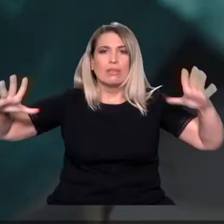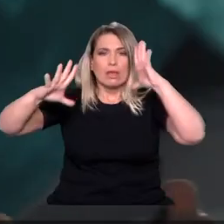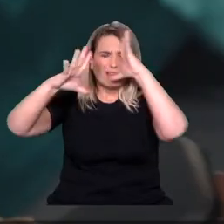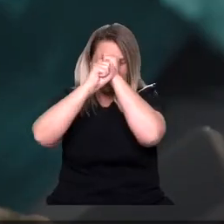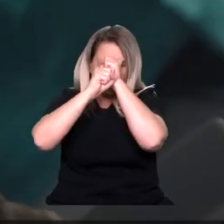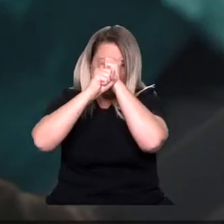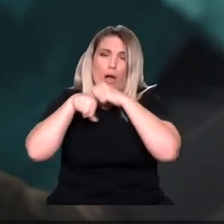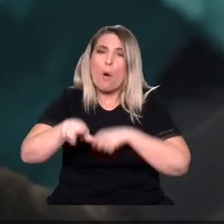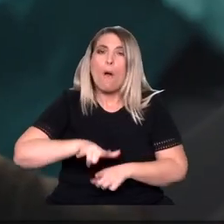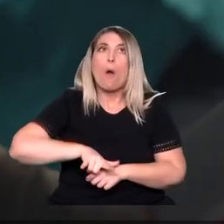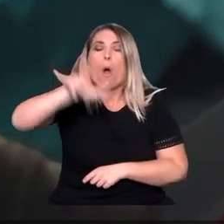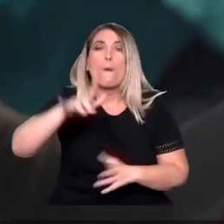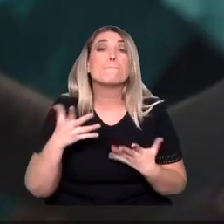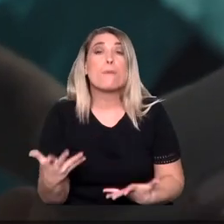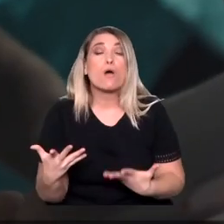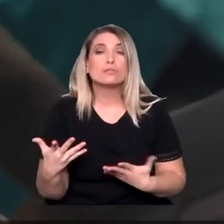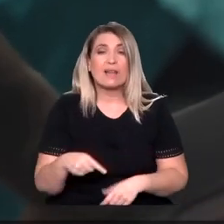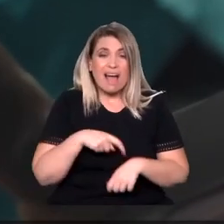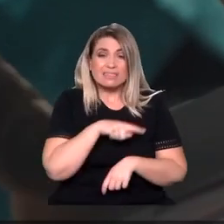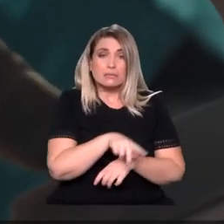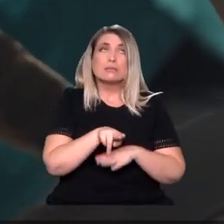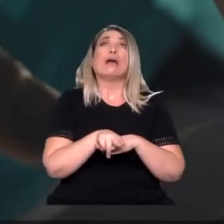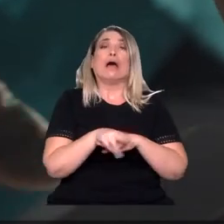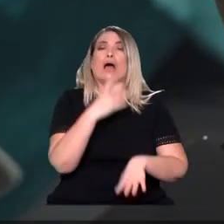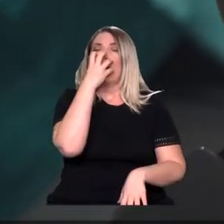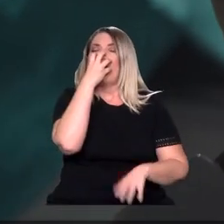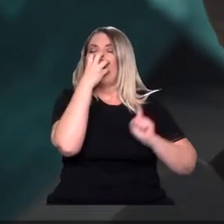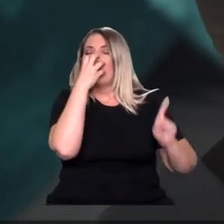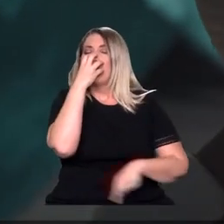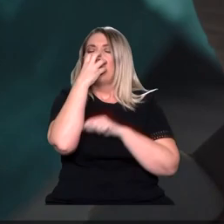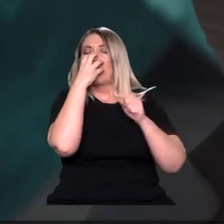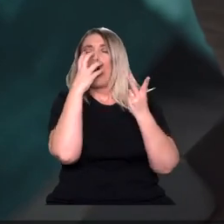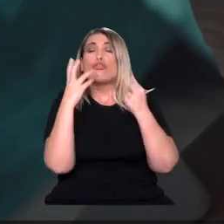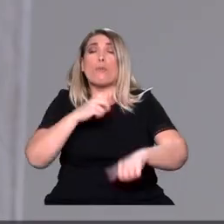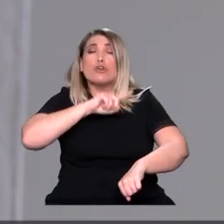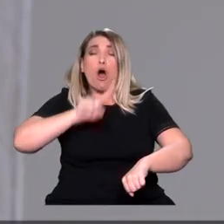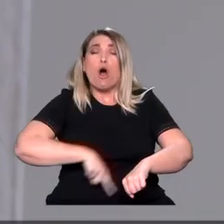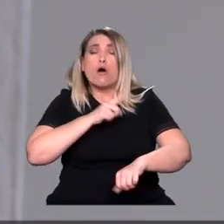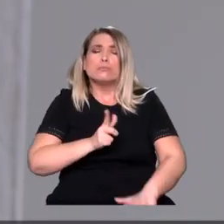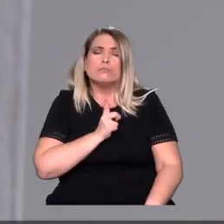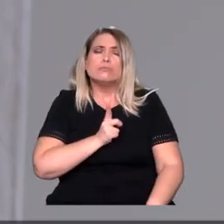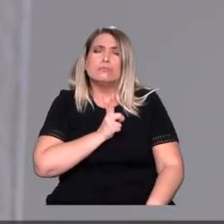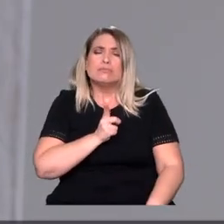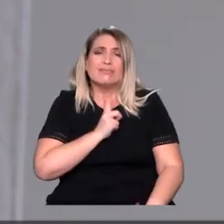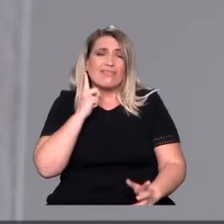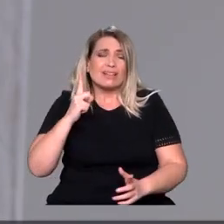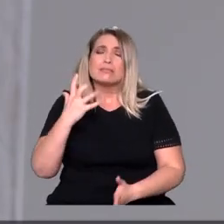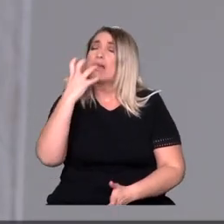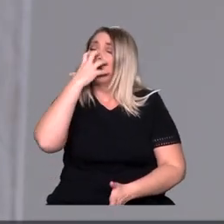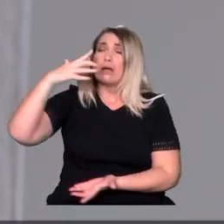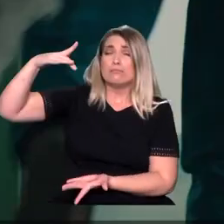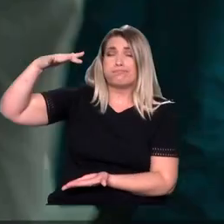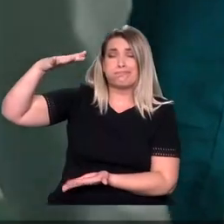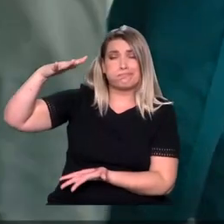Ο άνδρας περίμενε σε κρίσιμη κατάσταση τουλάχιστον δύο ώρες, ενώ κατά την αναμονή του, ακόμα και το οξυγόνο χρειάστηκε να